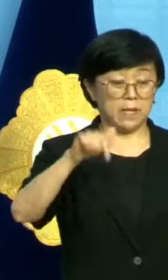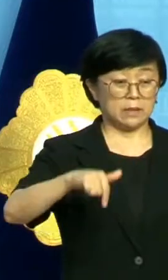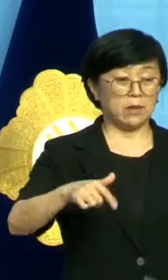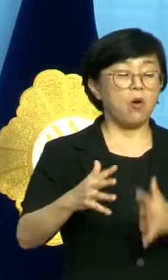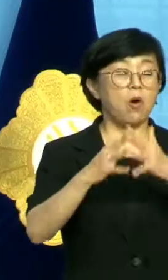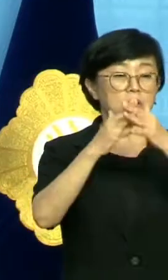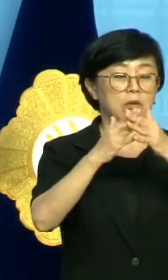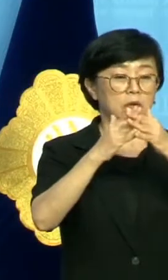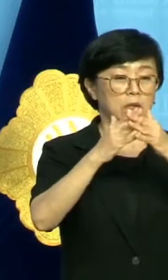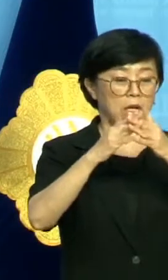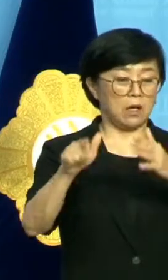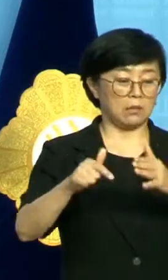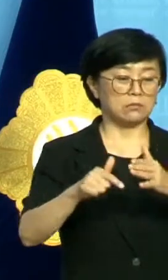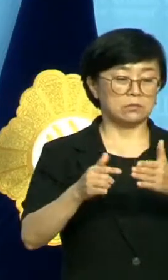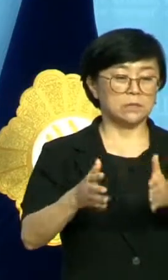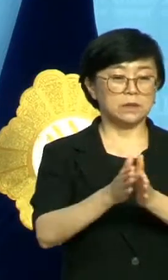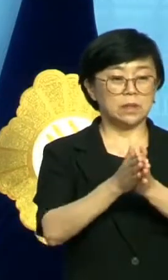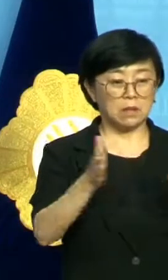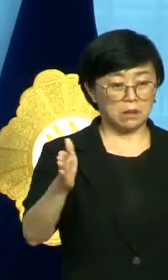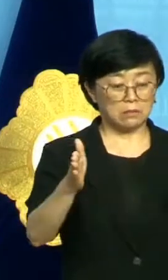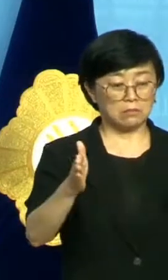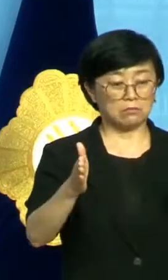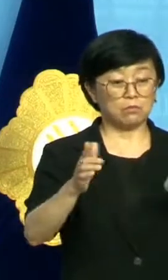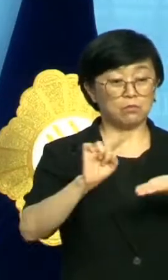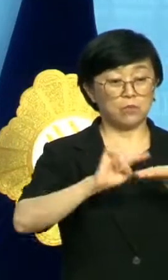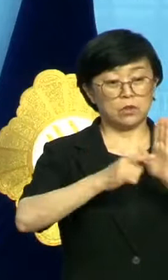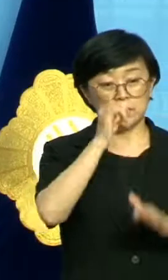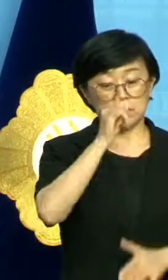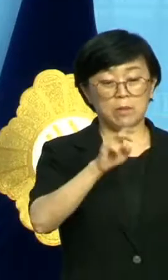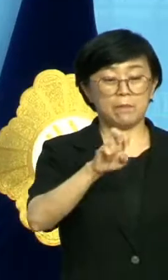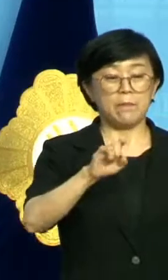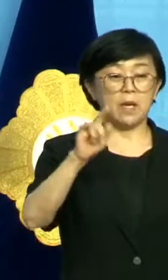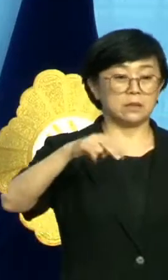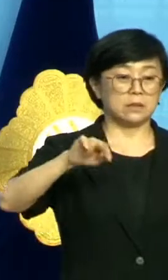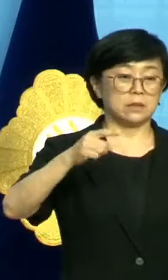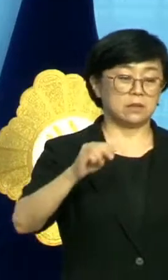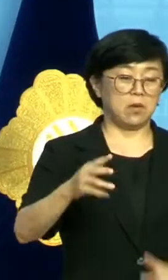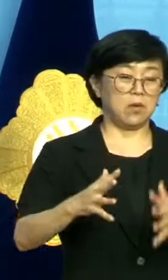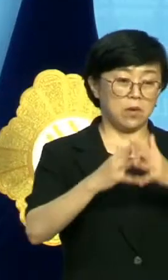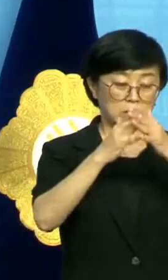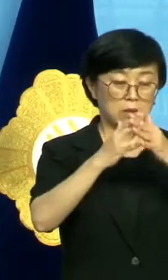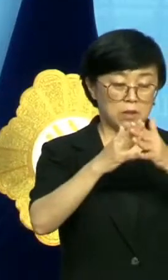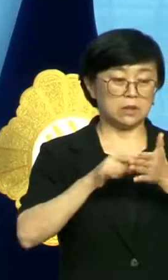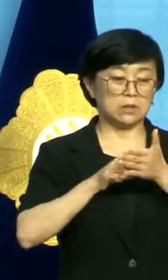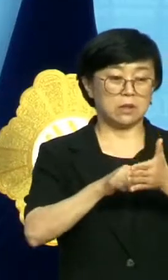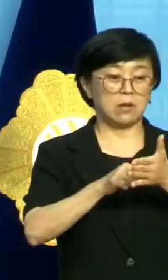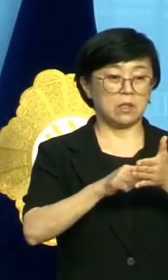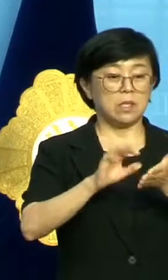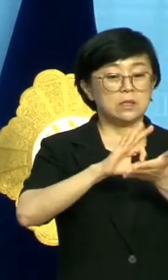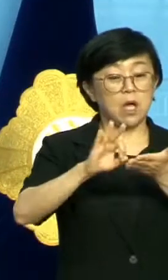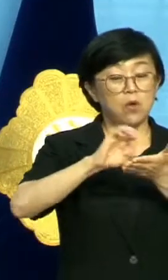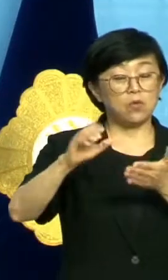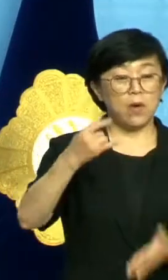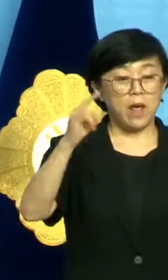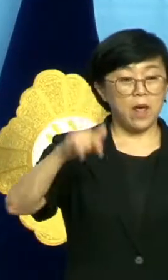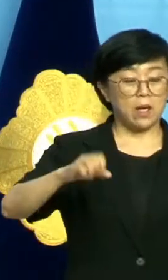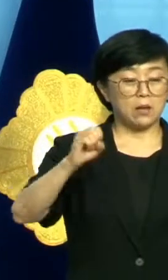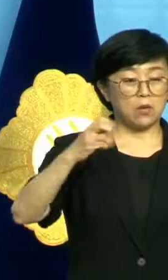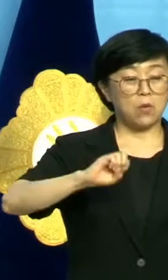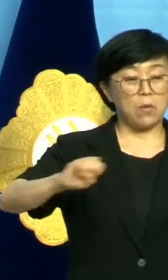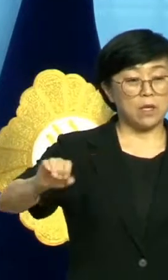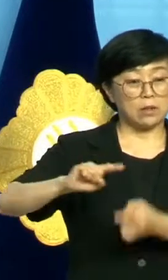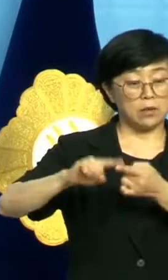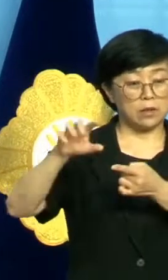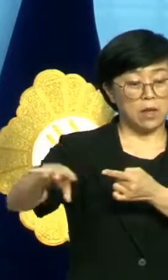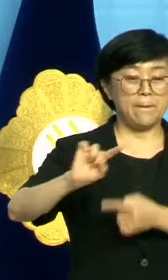본격 착수하는 행보를 보였다. 이들이 맥스터 건설을 강행하는 근거는 사용 후 해결료 경주지역 공론화 결과